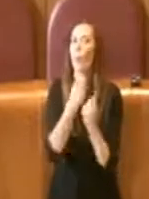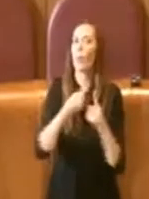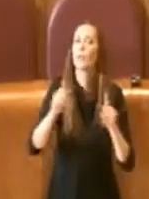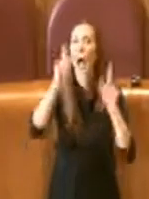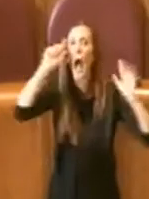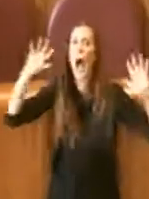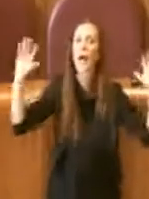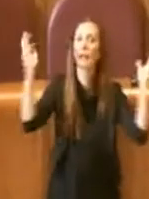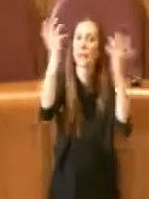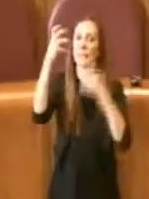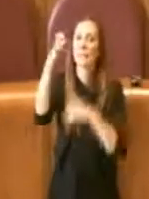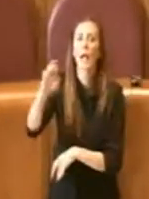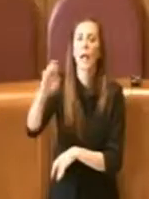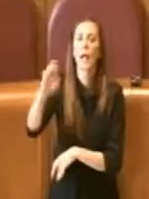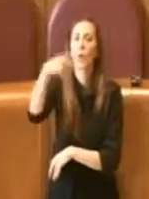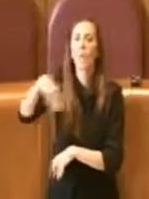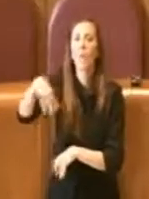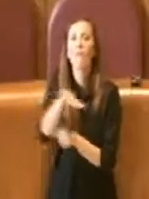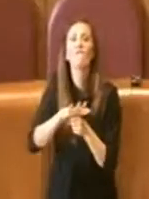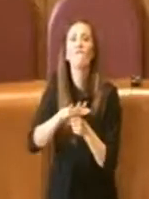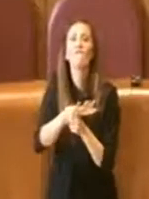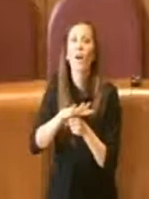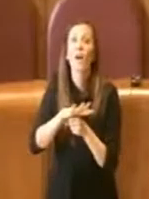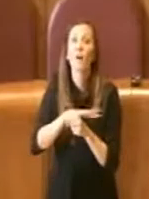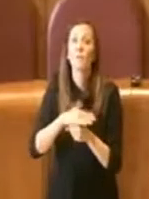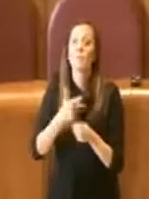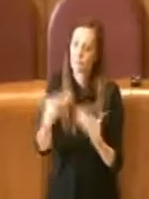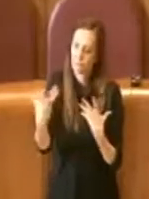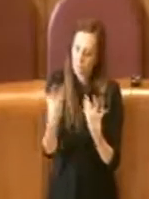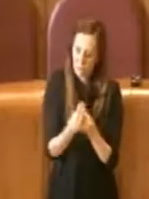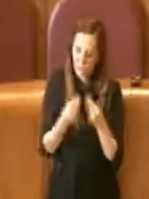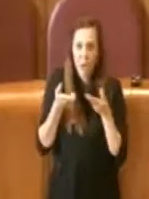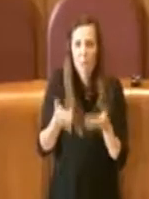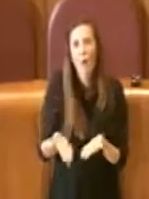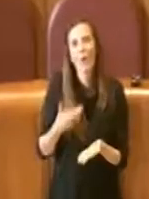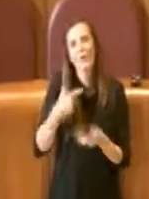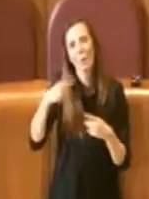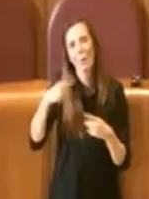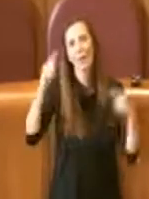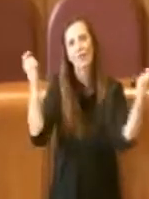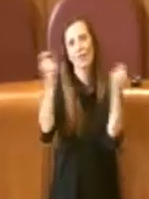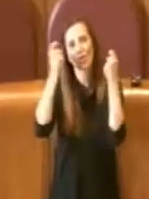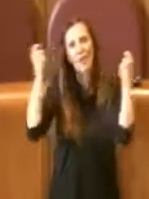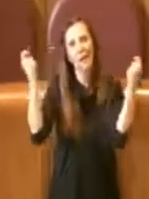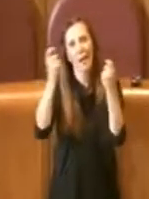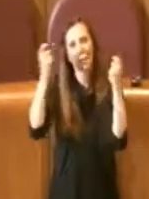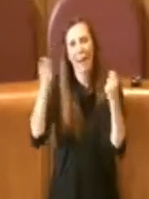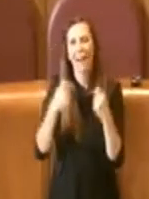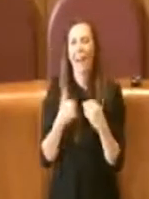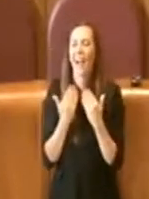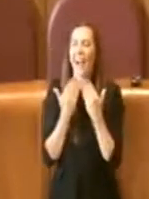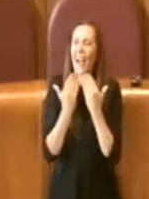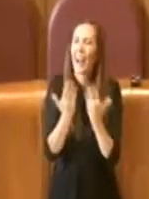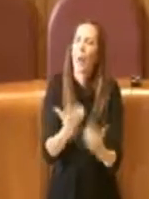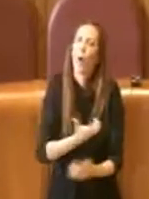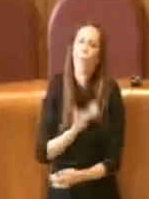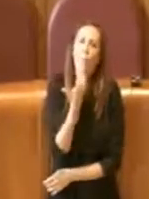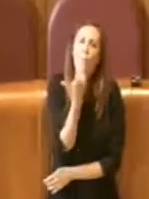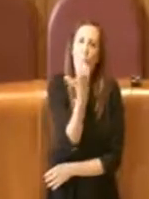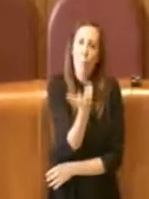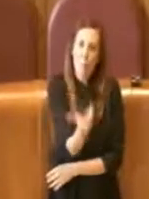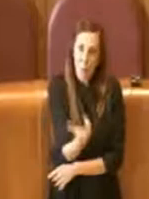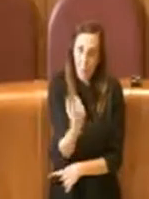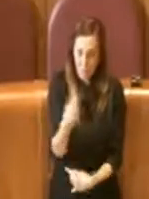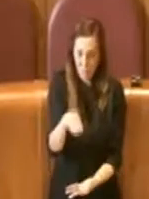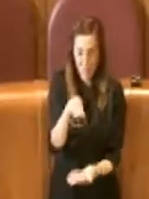Enio Morricone e della sua famiglia che oggi è qui con noi per celebrarlo. Ringraziamo di cuore la famiglia Morricone per